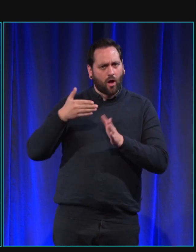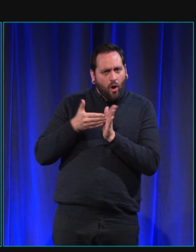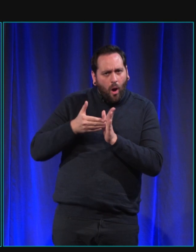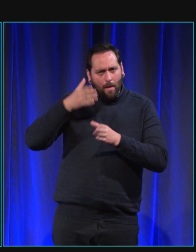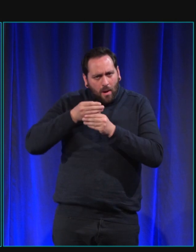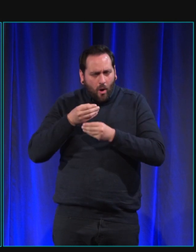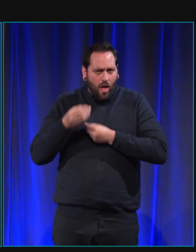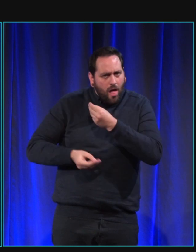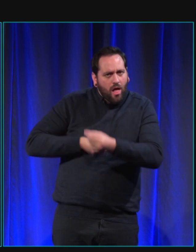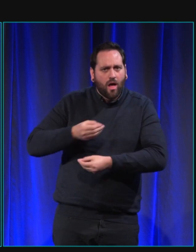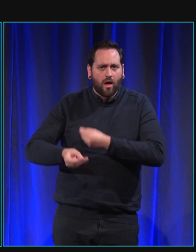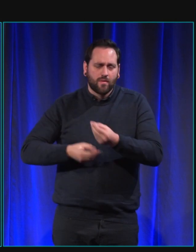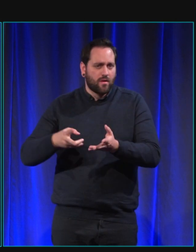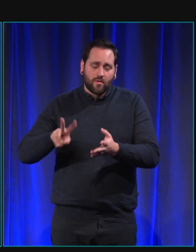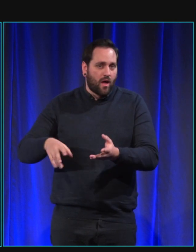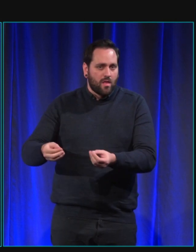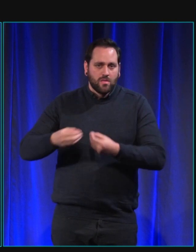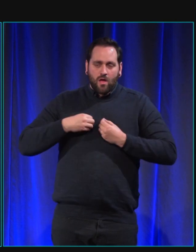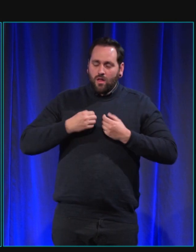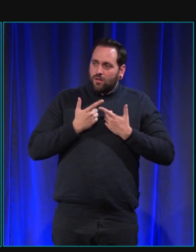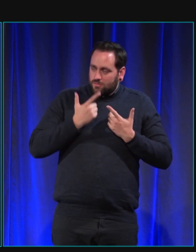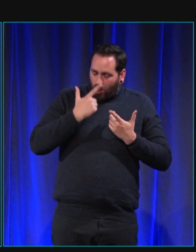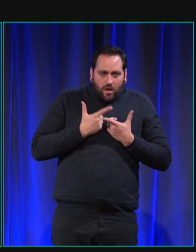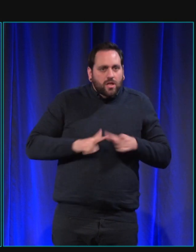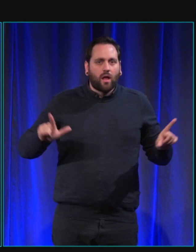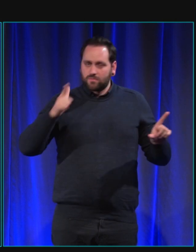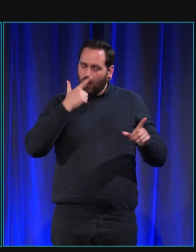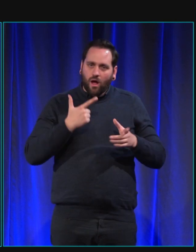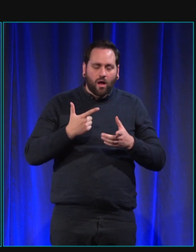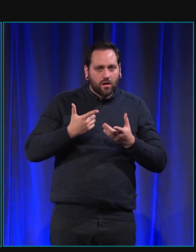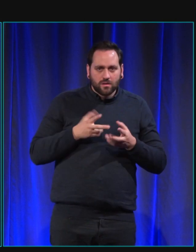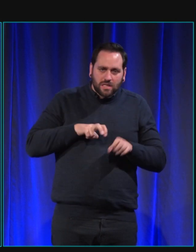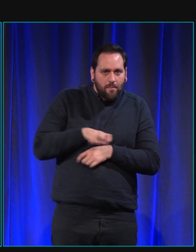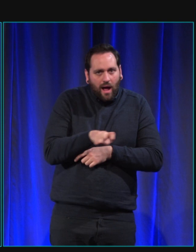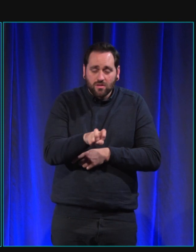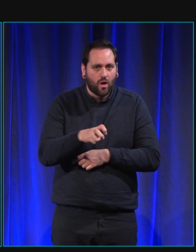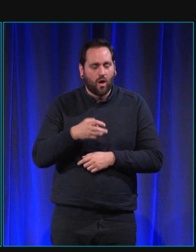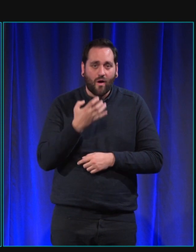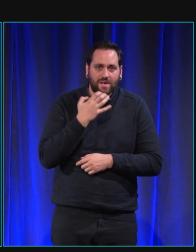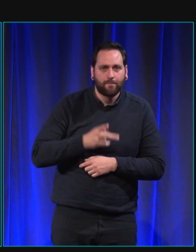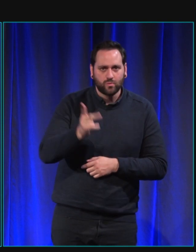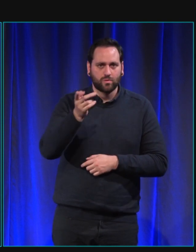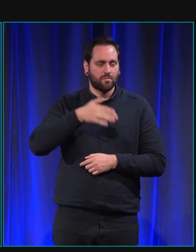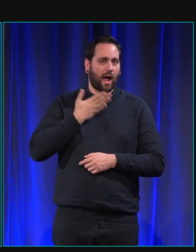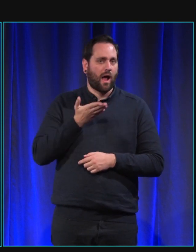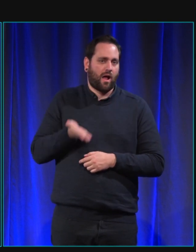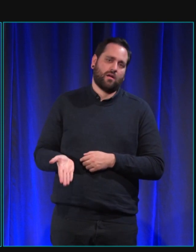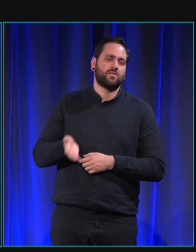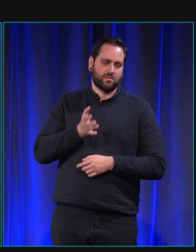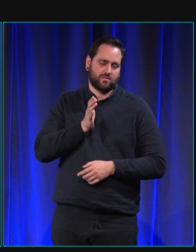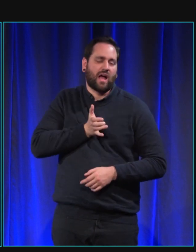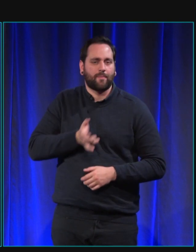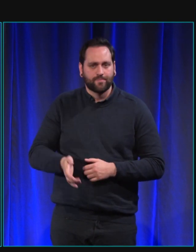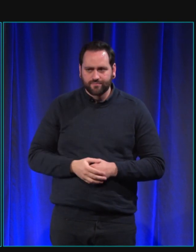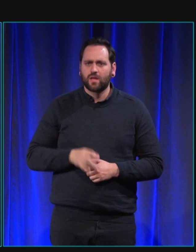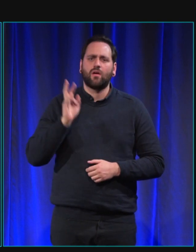se déplacer. Donc effectivement, Balzac, c'était mon premier chien. Donc c'est vrai que le départ, on dit toujours qu